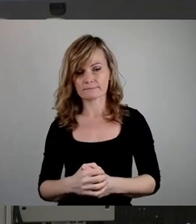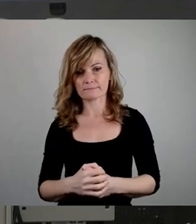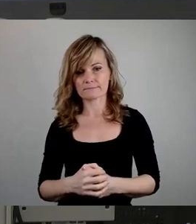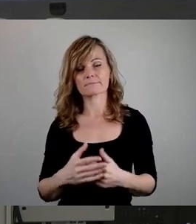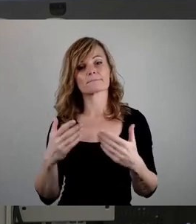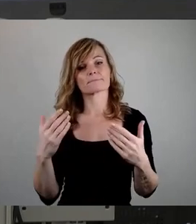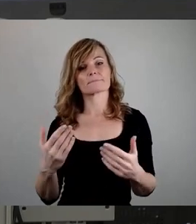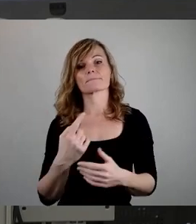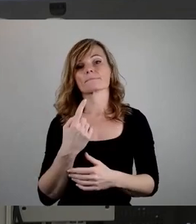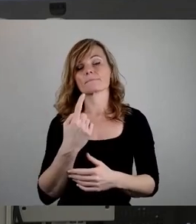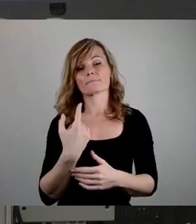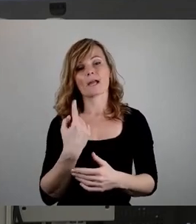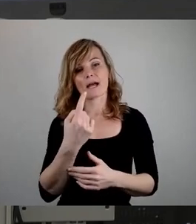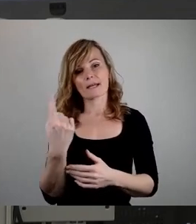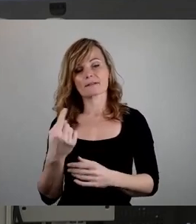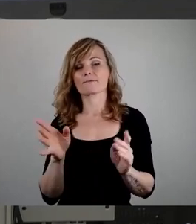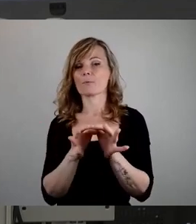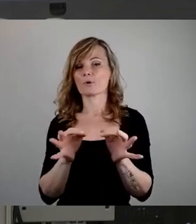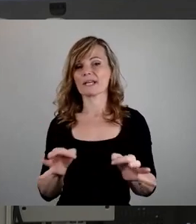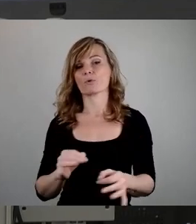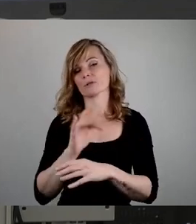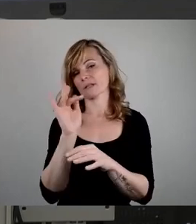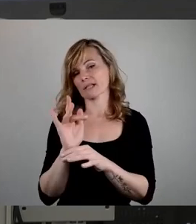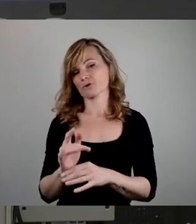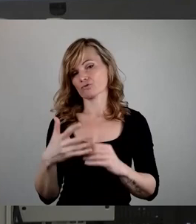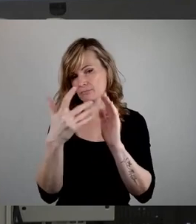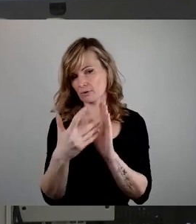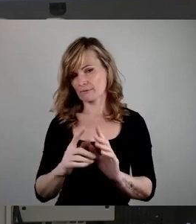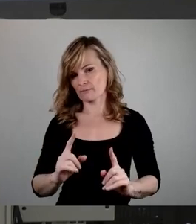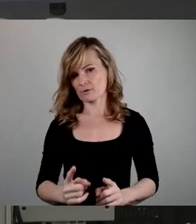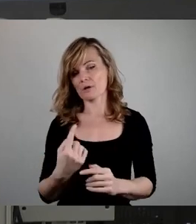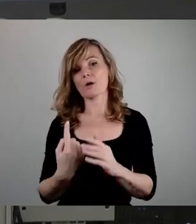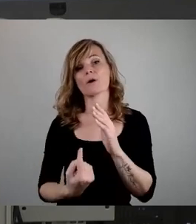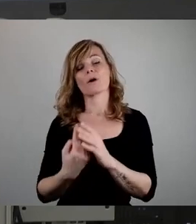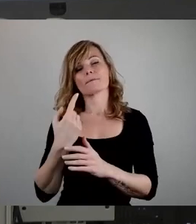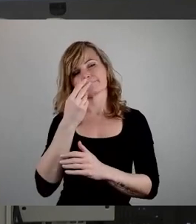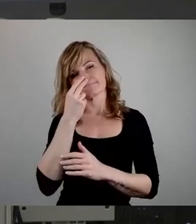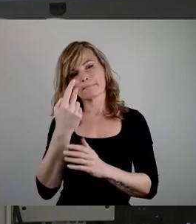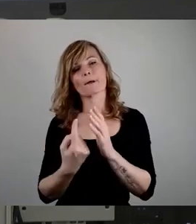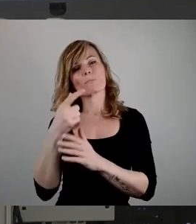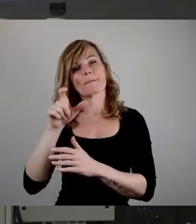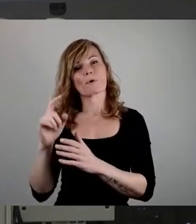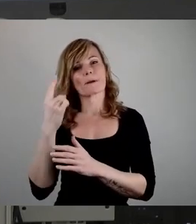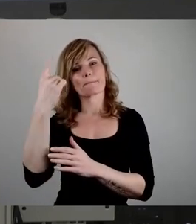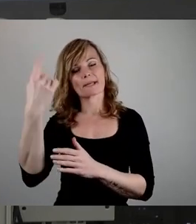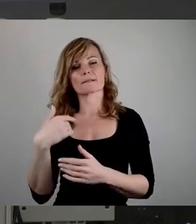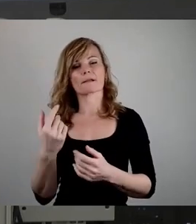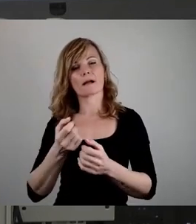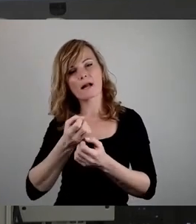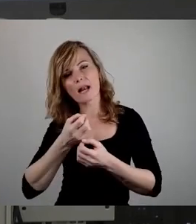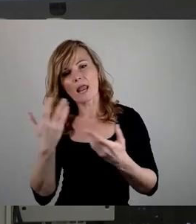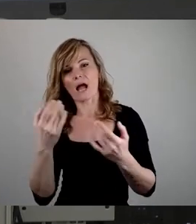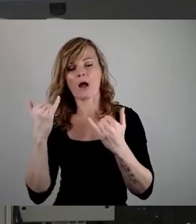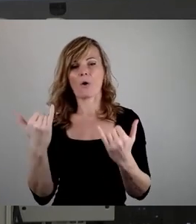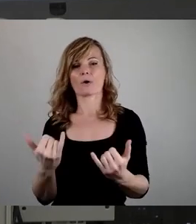Annahmen kritisch zu prüfen. Ich möchte hier an dieser Stelle ausdrücklich dem Herrn Oberbürgermeister für seine große Klarheit in den einführenden Worten heute im